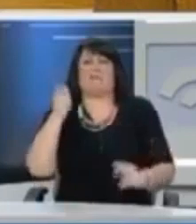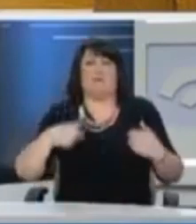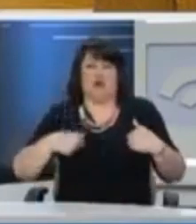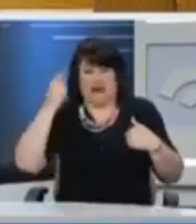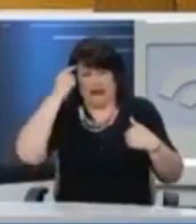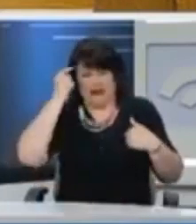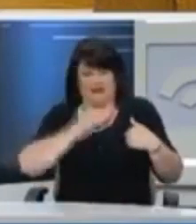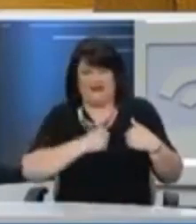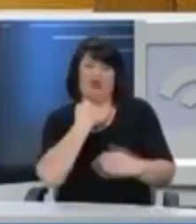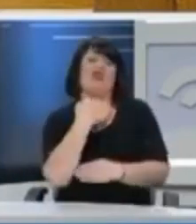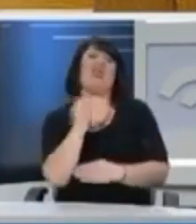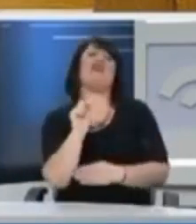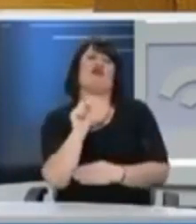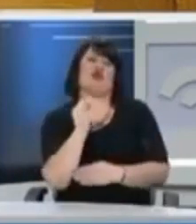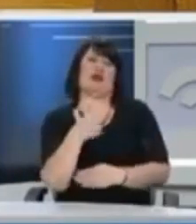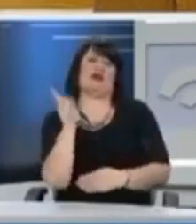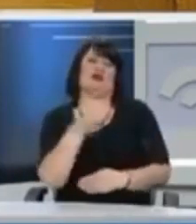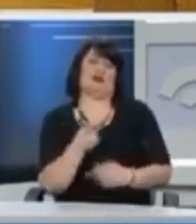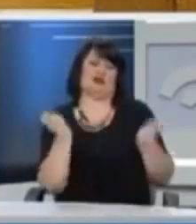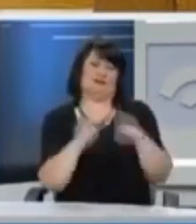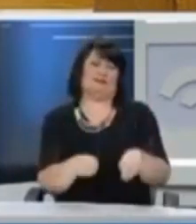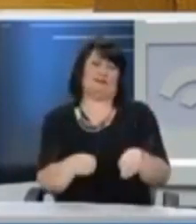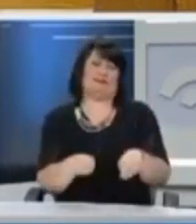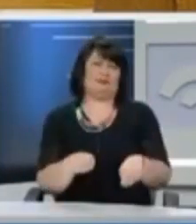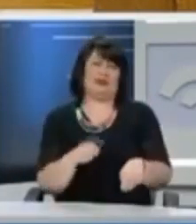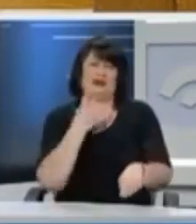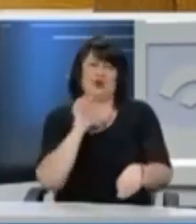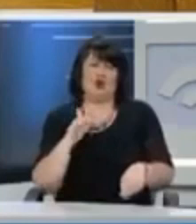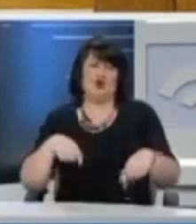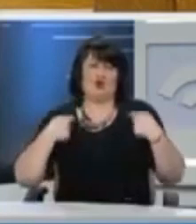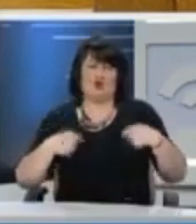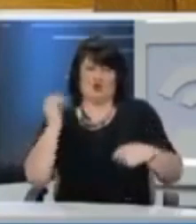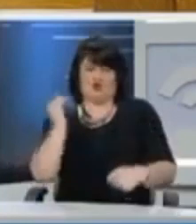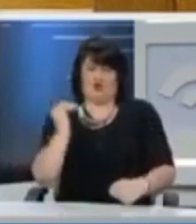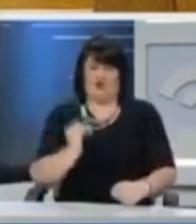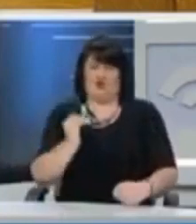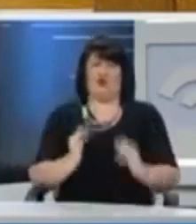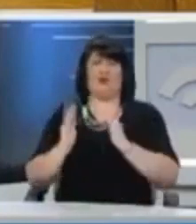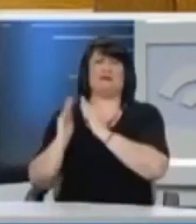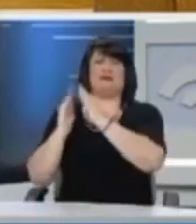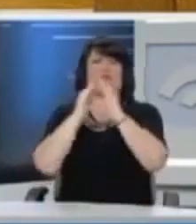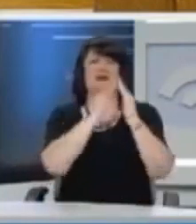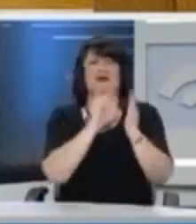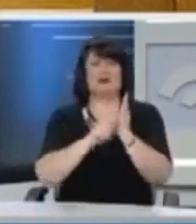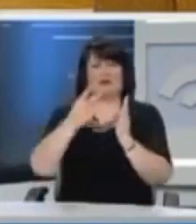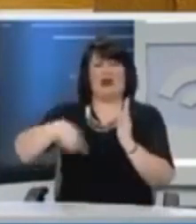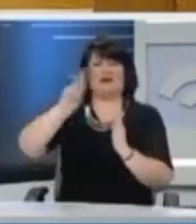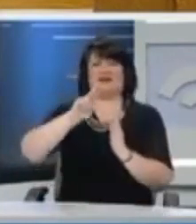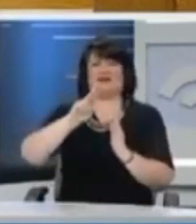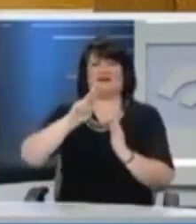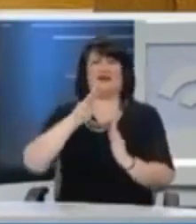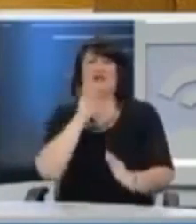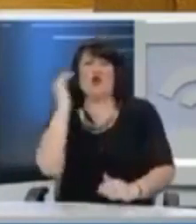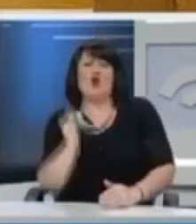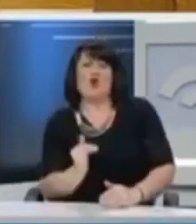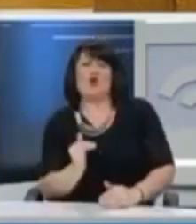και ιδιολογικής πλευράς, διαφωνώ απόλυτα. Δεν βλέπω γιατί οι υψηλές ιδιοκτησίες πρέπει να έχουν μείωση. Θα έπρεπε να έχουν αύξηση. Είναι